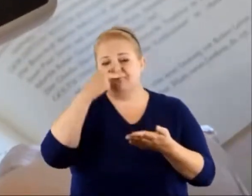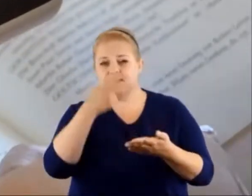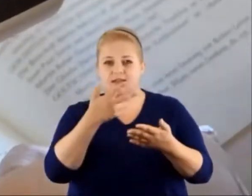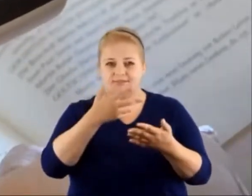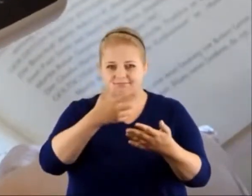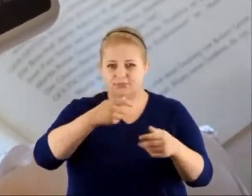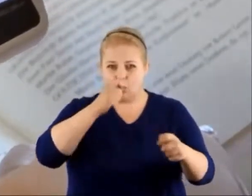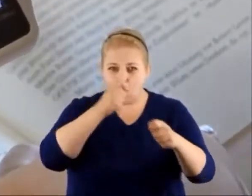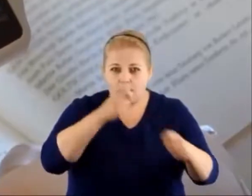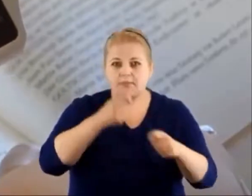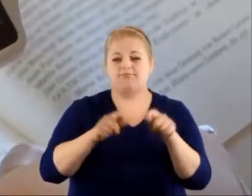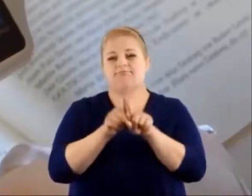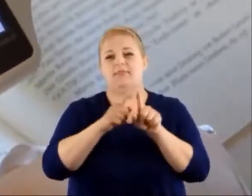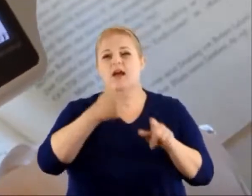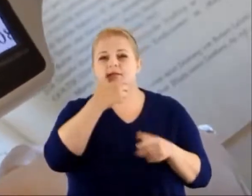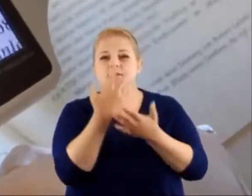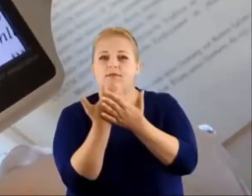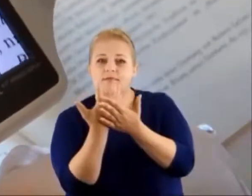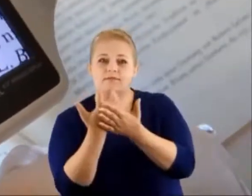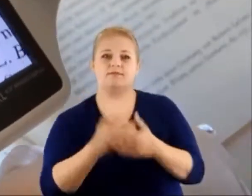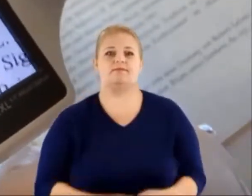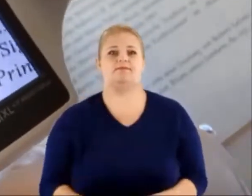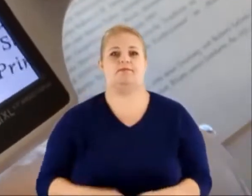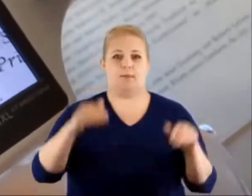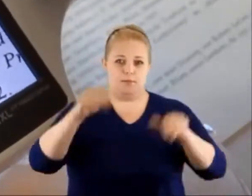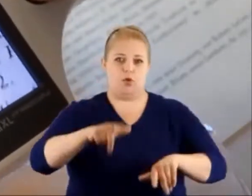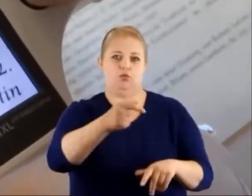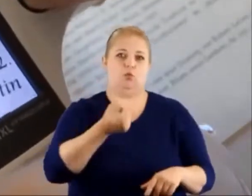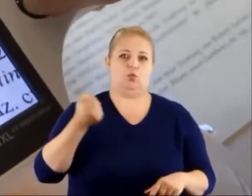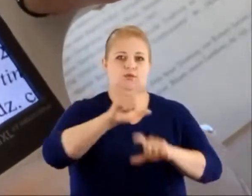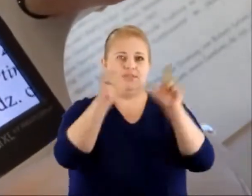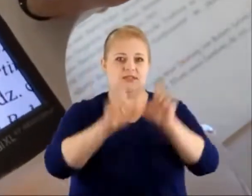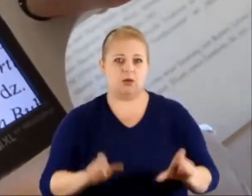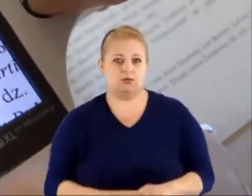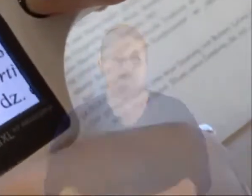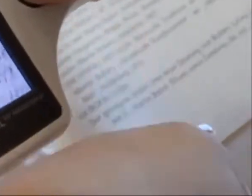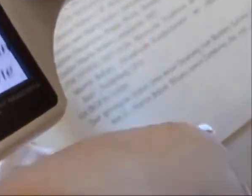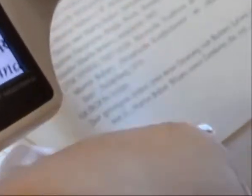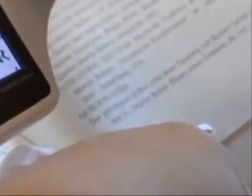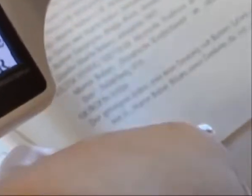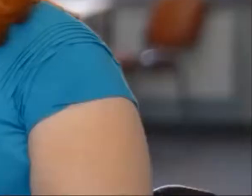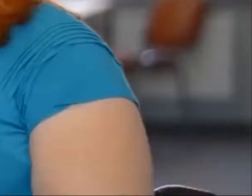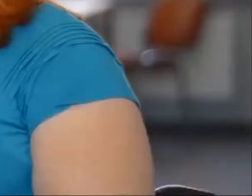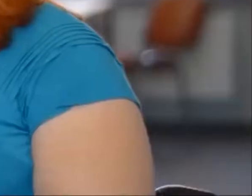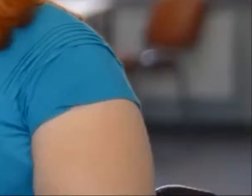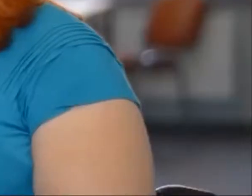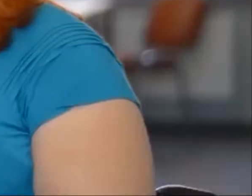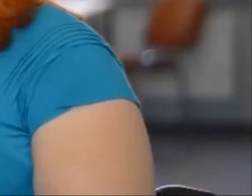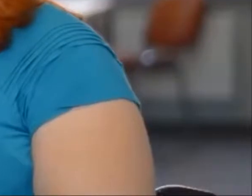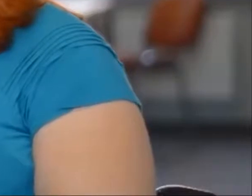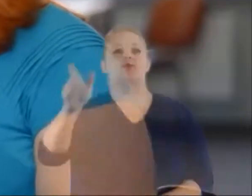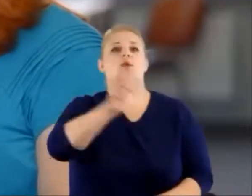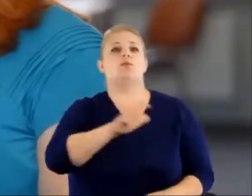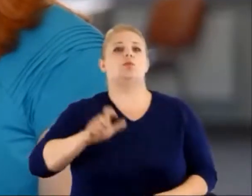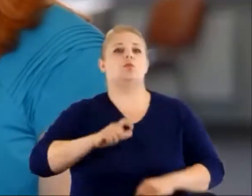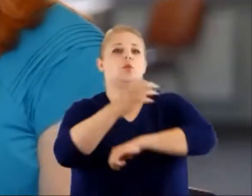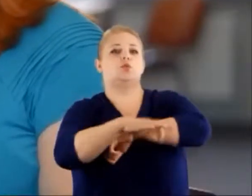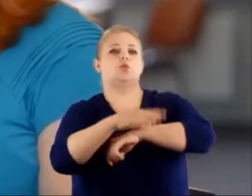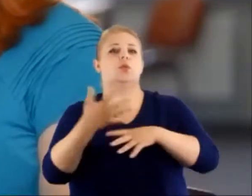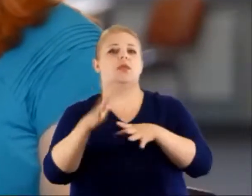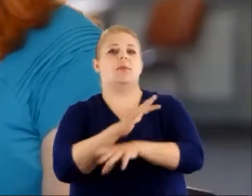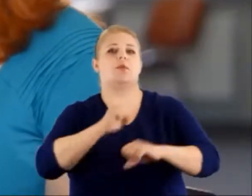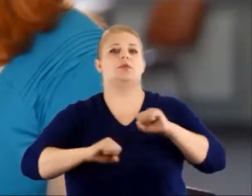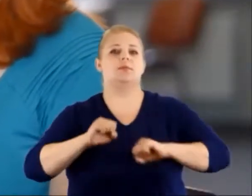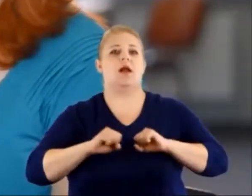elektroniczne i dyktafony studenci mogą używać przez cały semestr nauki. Biuro studentów niepełnosprawnych zapewnia